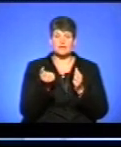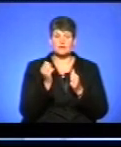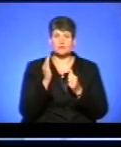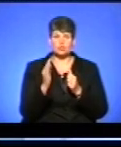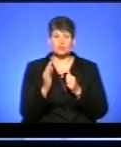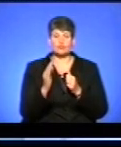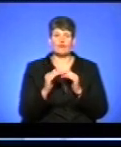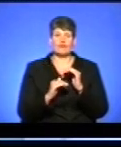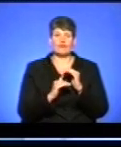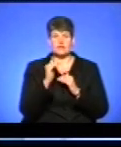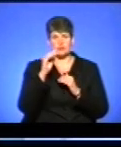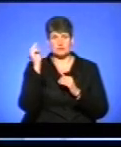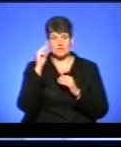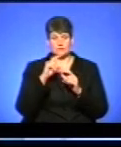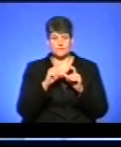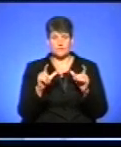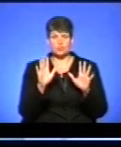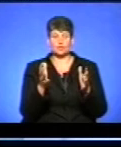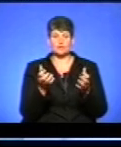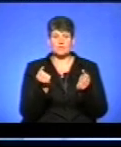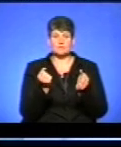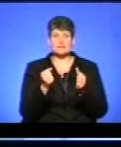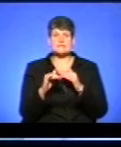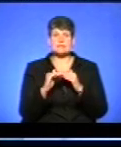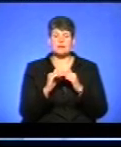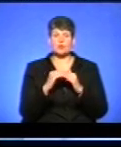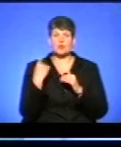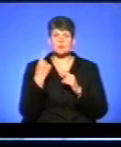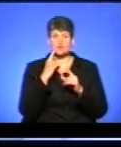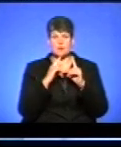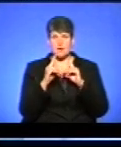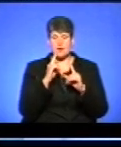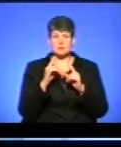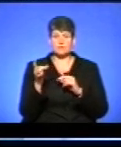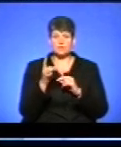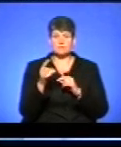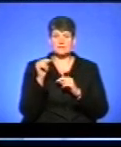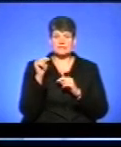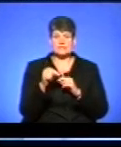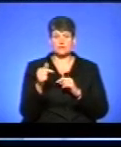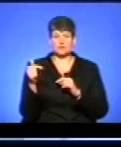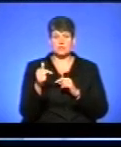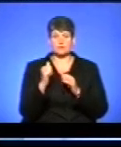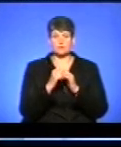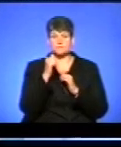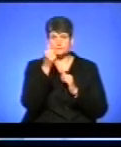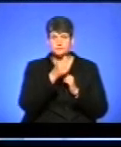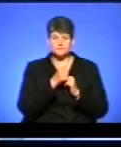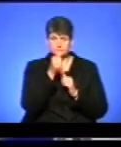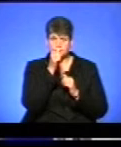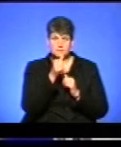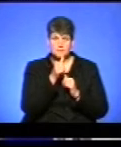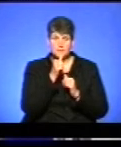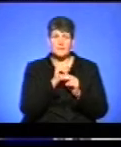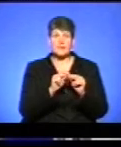вищого навчального закладу, вони отримуватимуть і стипендії обласної ради у розмірі тисячу гривень щомісячно, і